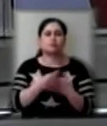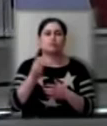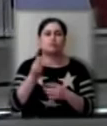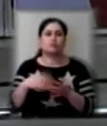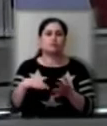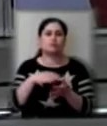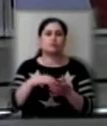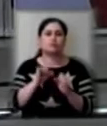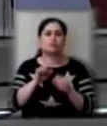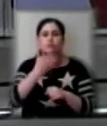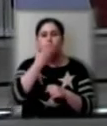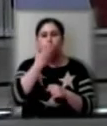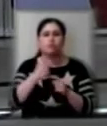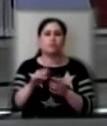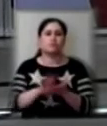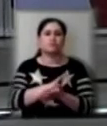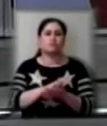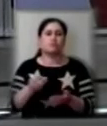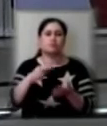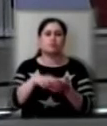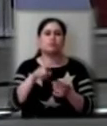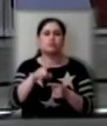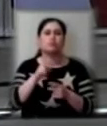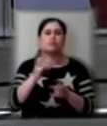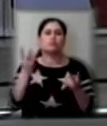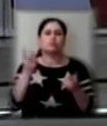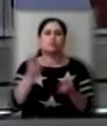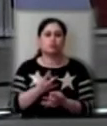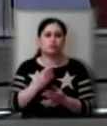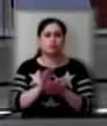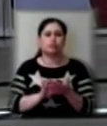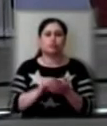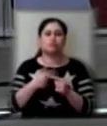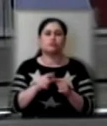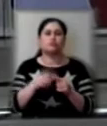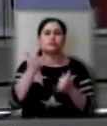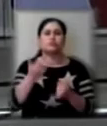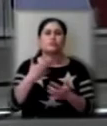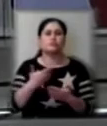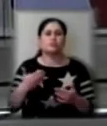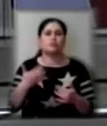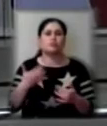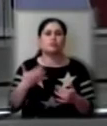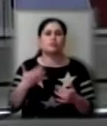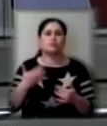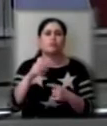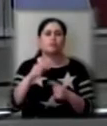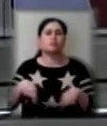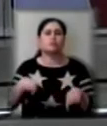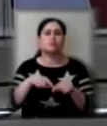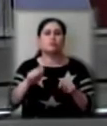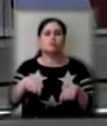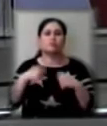маски та безплатно доставляють їх тим, хто цього потребує. Сьогодні представники кількох громадських організацій передали маски